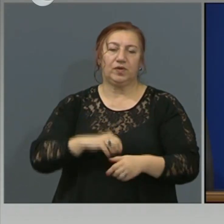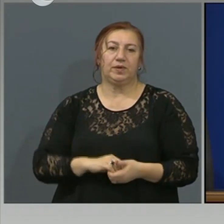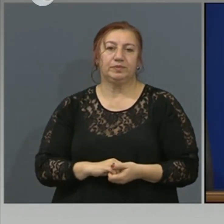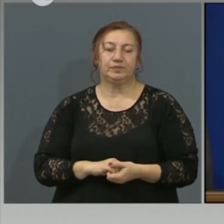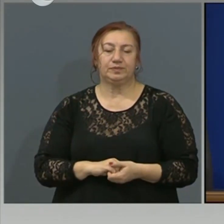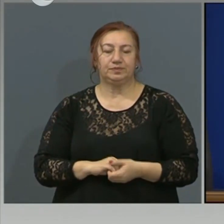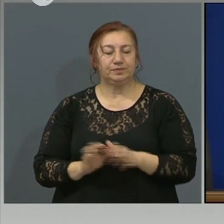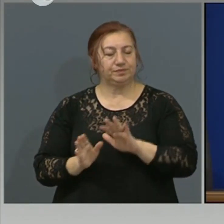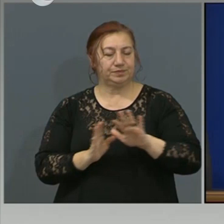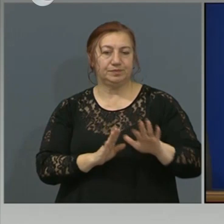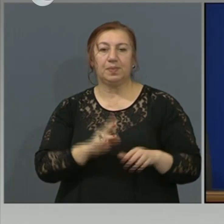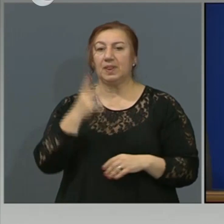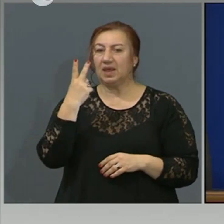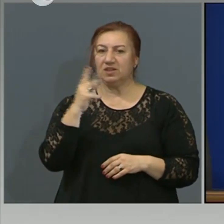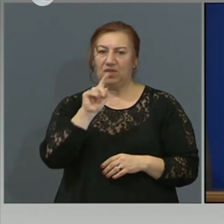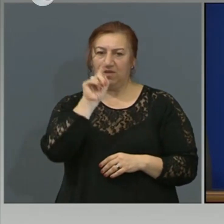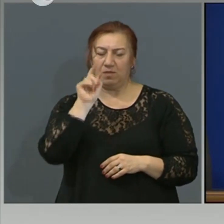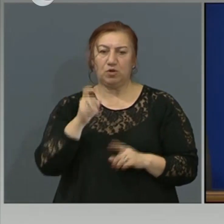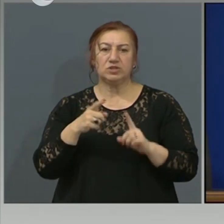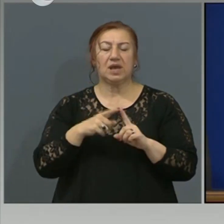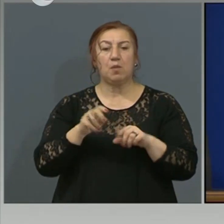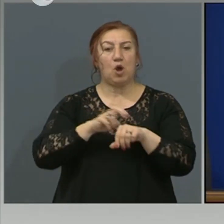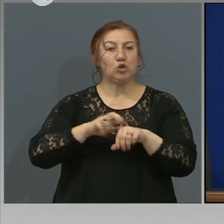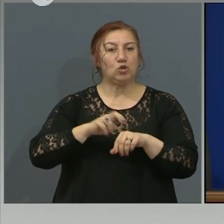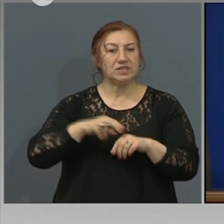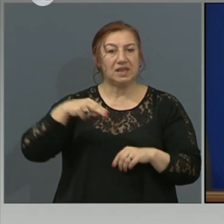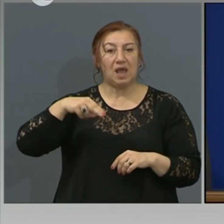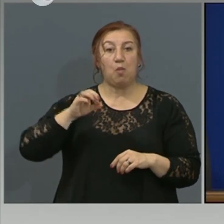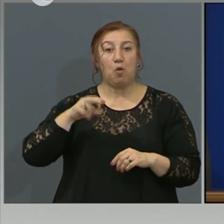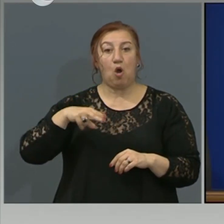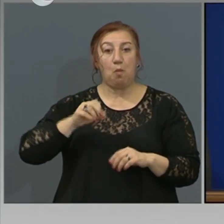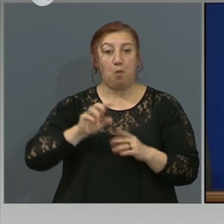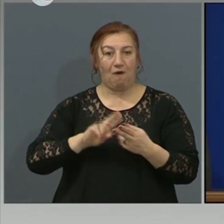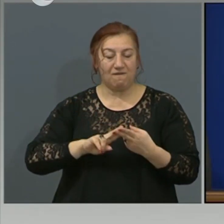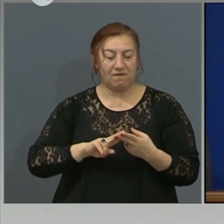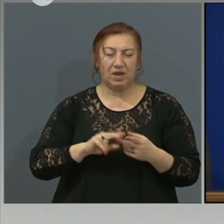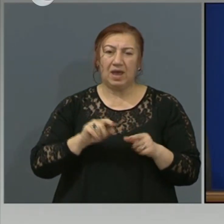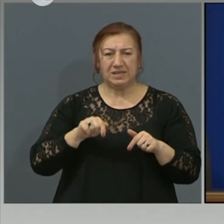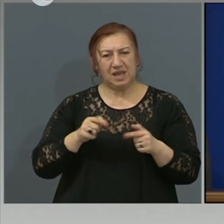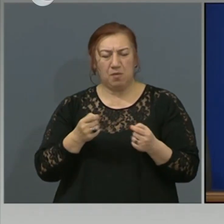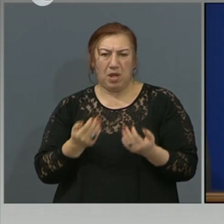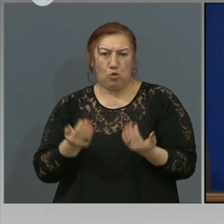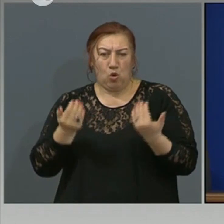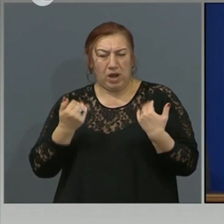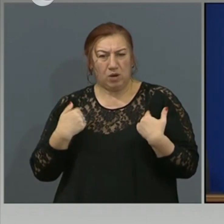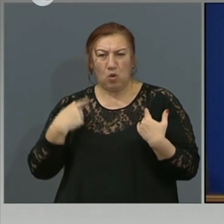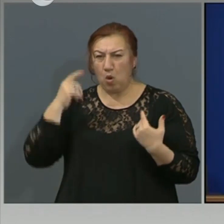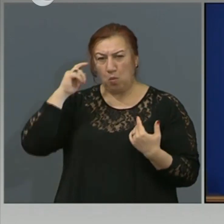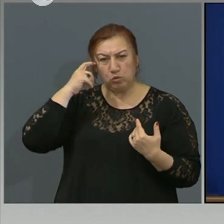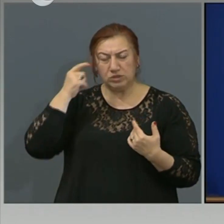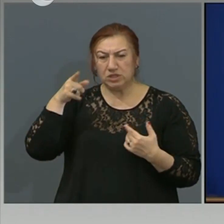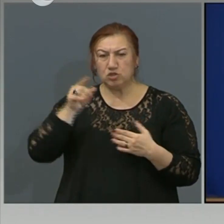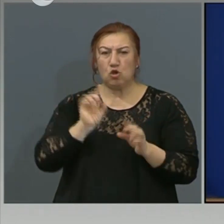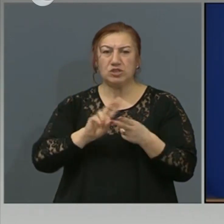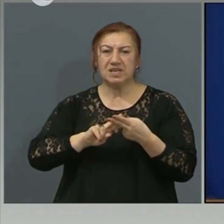Два въпроса, ако може, добър ден. Към доцент Попов, макар че може би е рано, имате ли подозрение, че този вирус може да доведе и